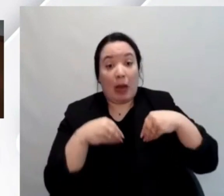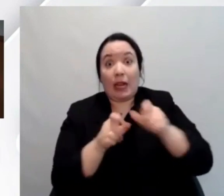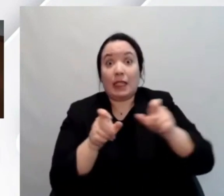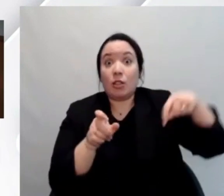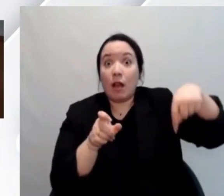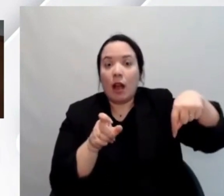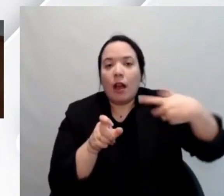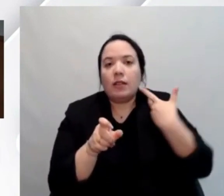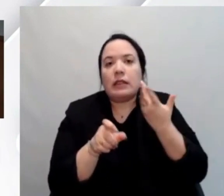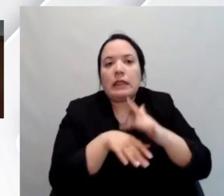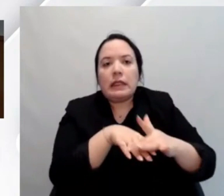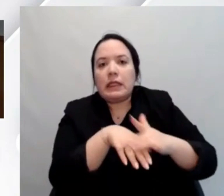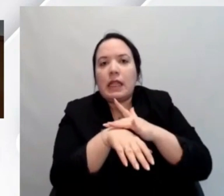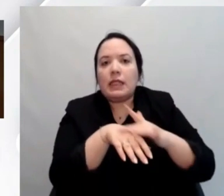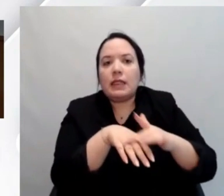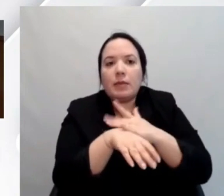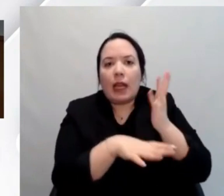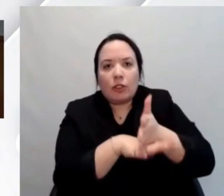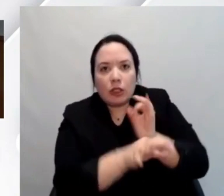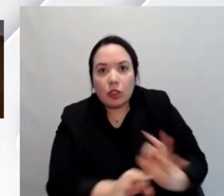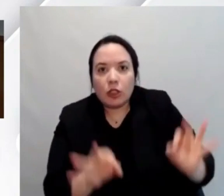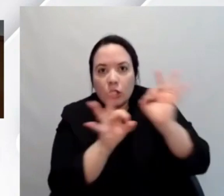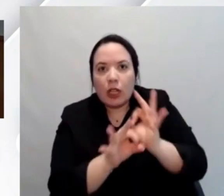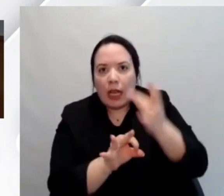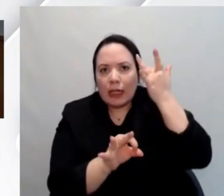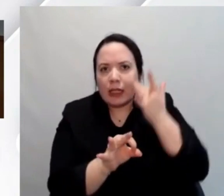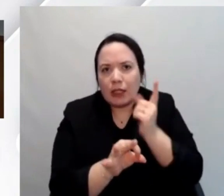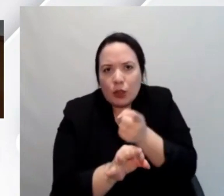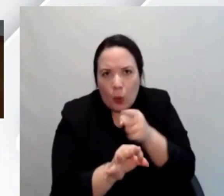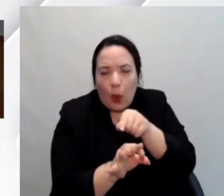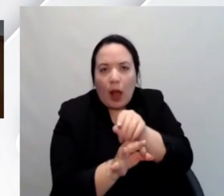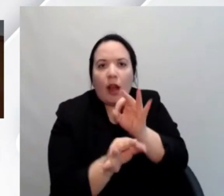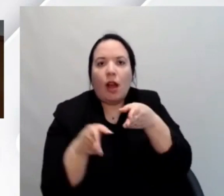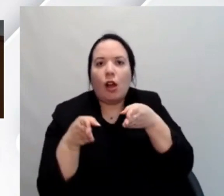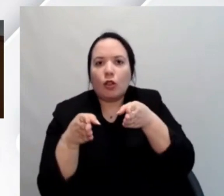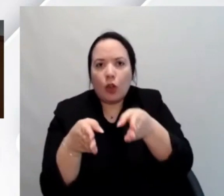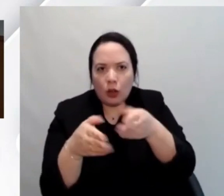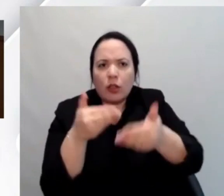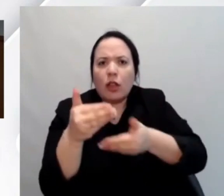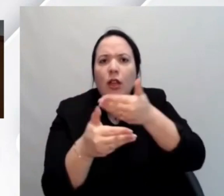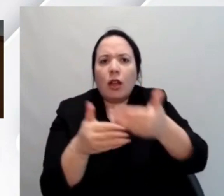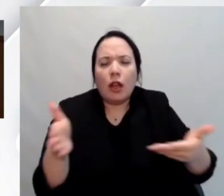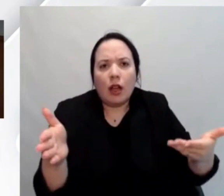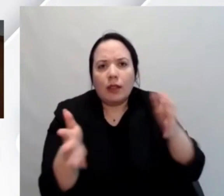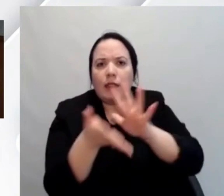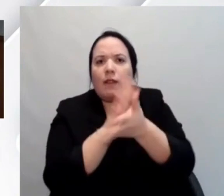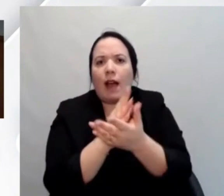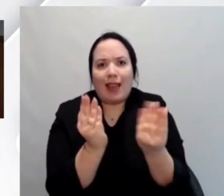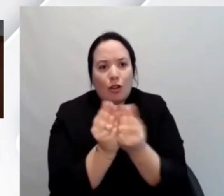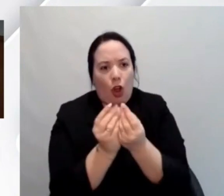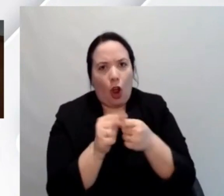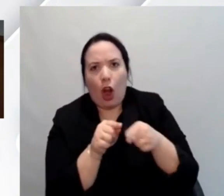una sensibilità nei confronti dell'accessibilità, il rischio è quello di creare delle barriere ai colleghi e ad altri